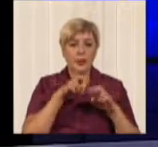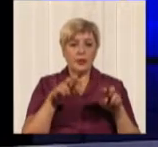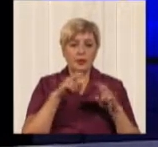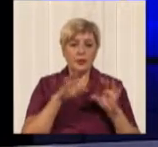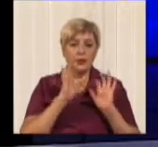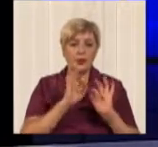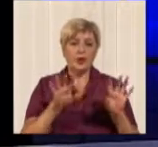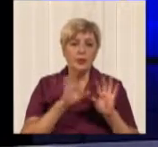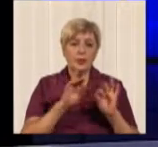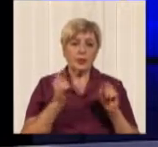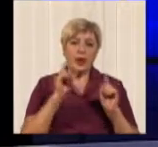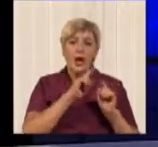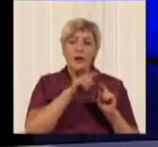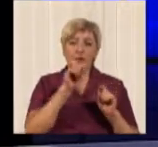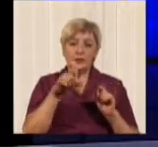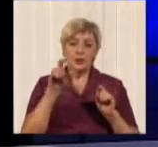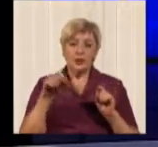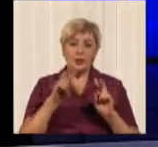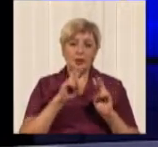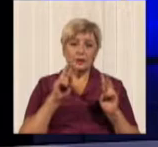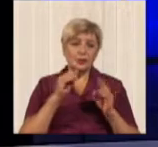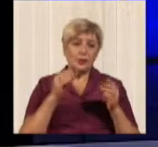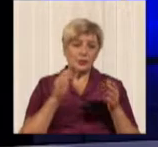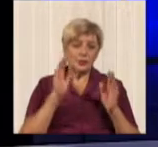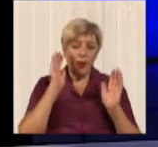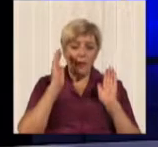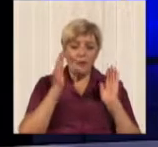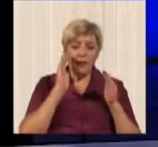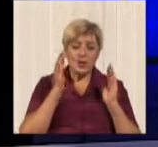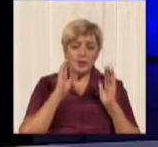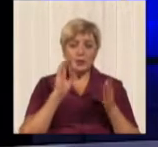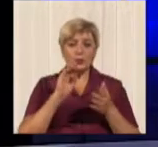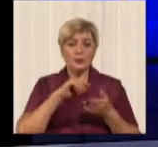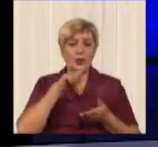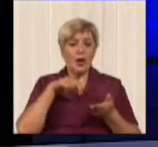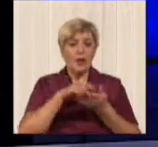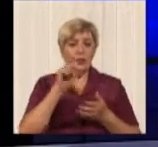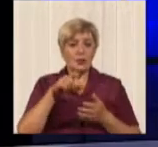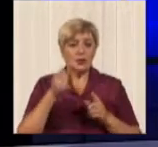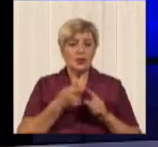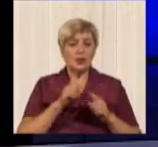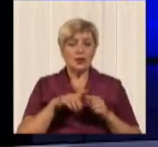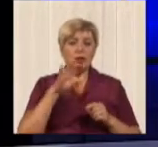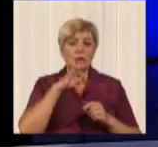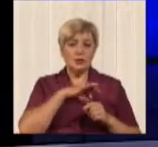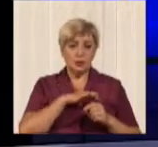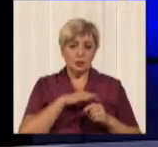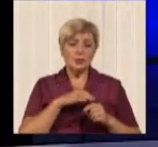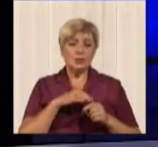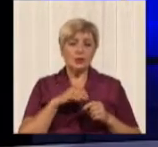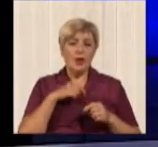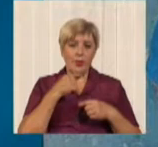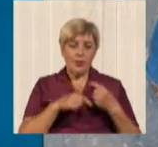коментарии тех, ну, такие свежие відгуки у фейсбуці від містян, які користуються постійно міським электротранспортом.